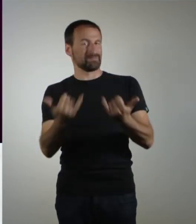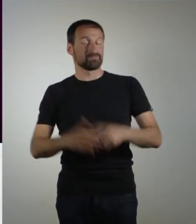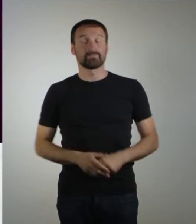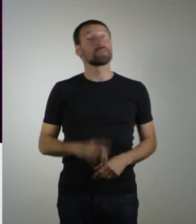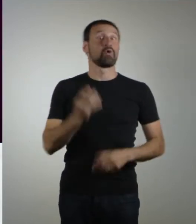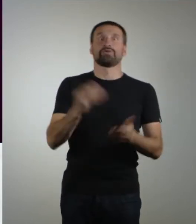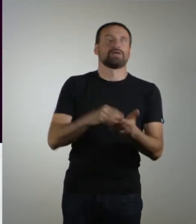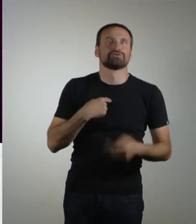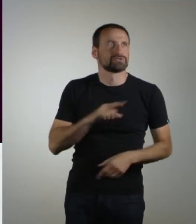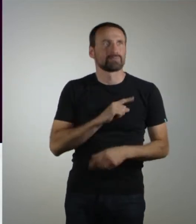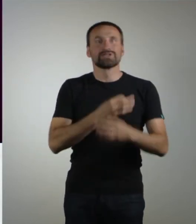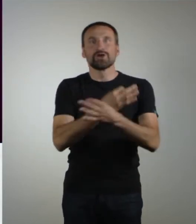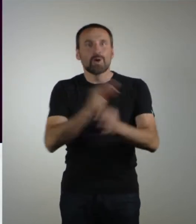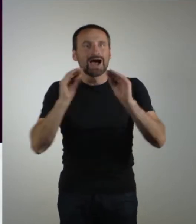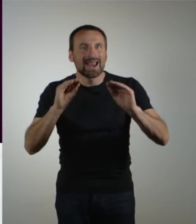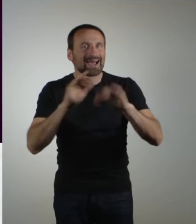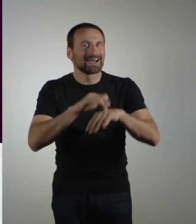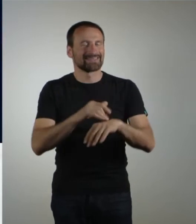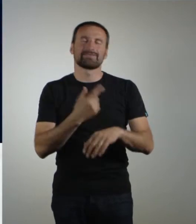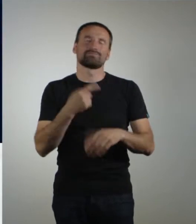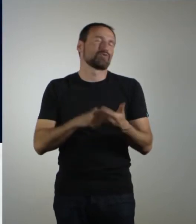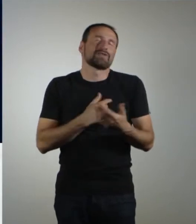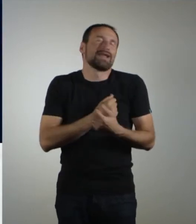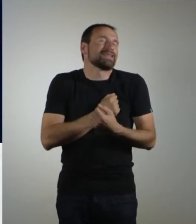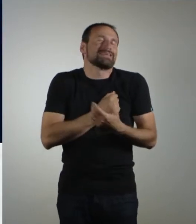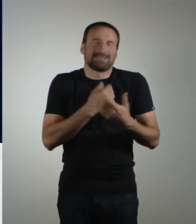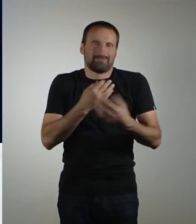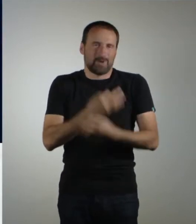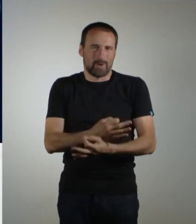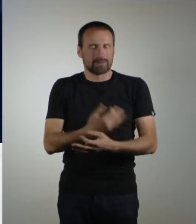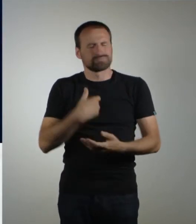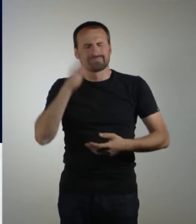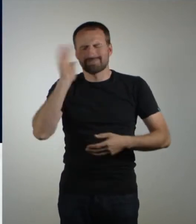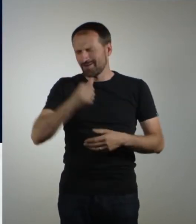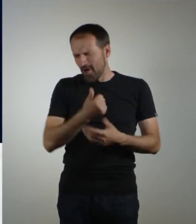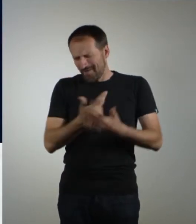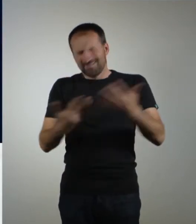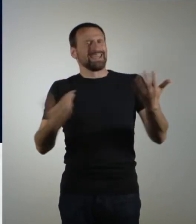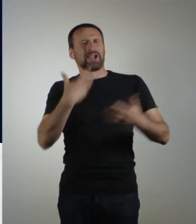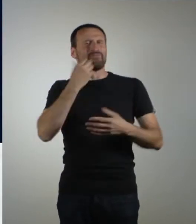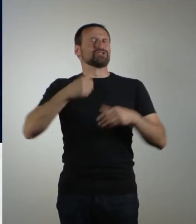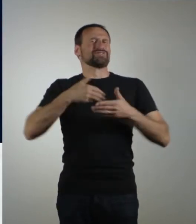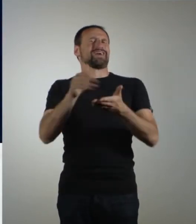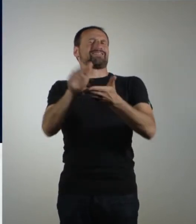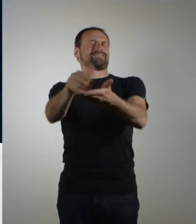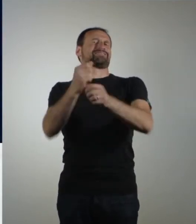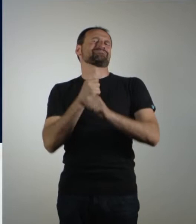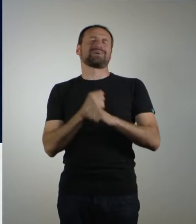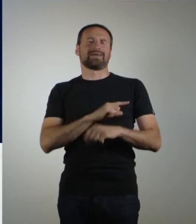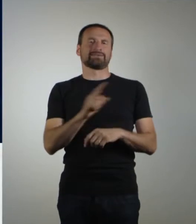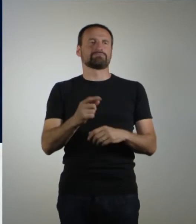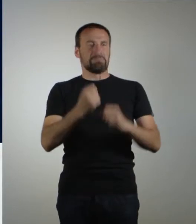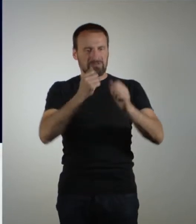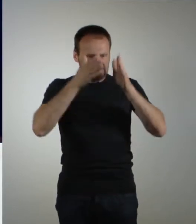Liebe geworden. Das möchte ich auch weitermachen und ich habe noch viele Sachen, die ich noch machen will. Das heißt, ich werde mich nicht mehr, also komplett, sagen wir mal, so